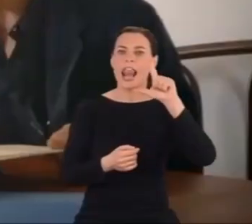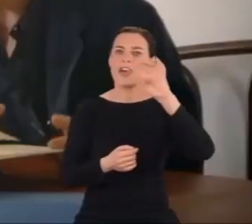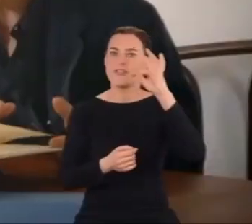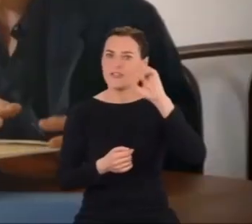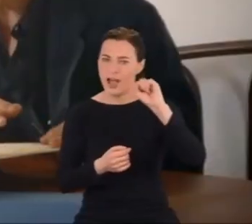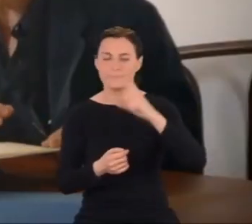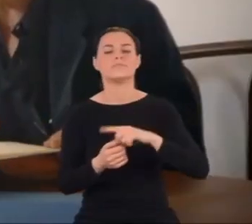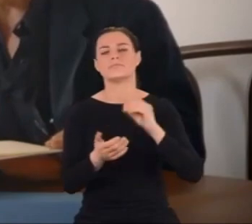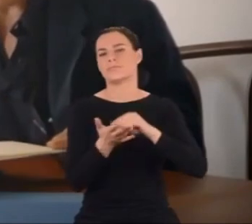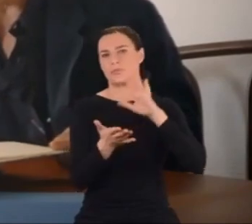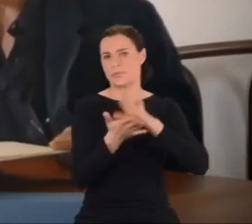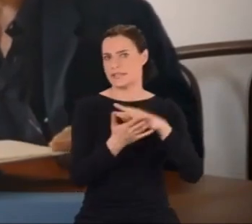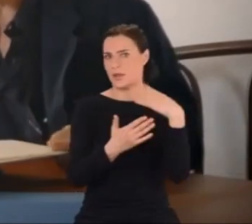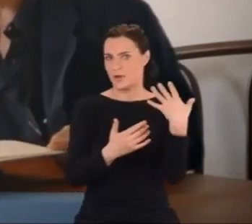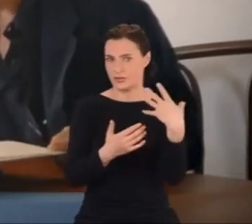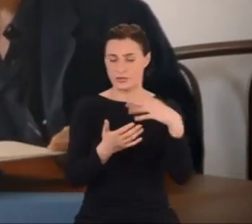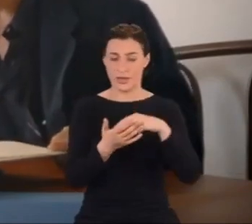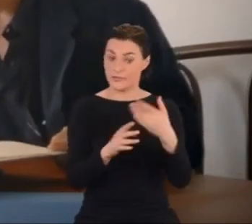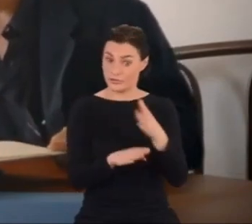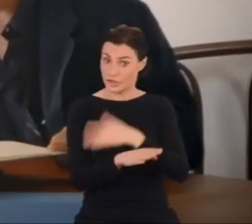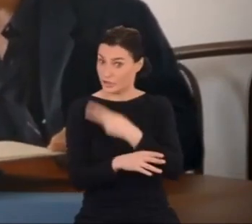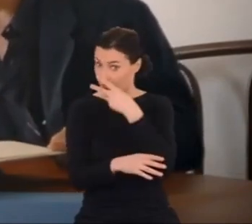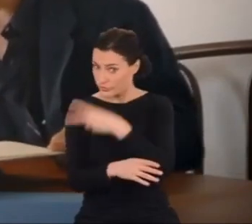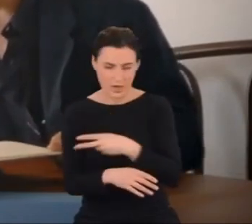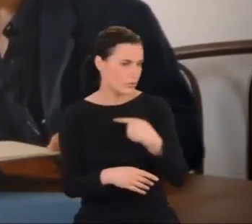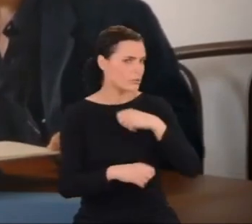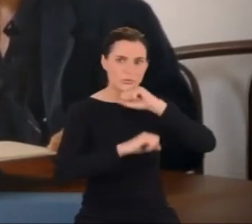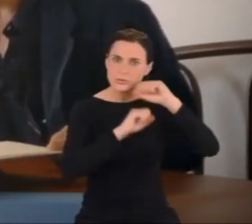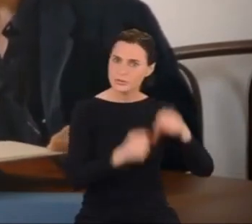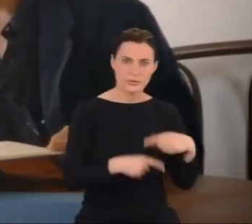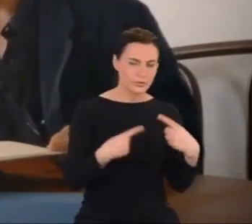Miałeś już w ręku tę pracę? Nigdy.